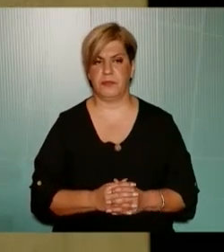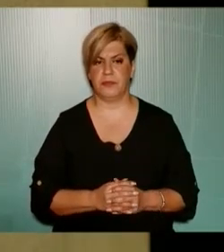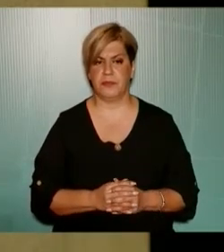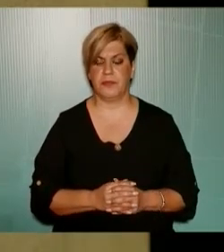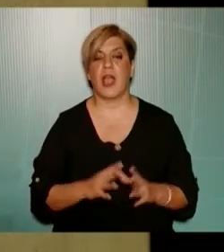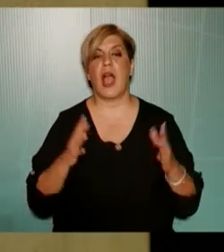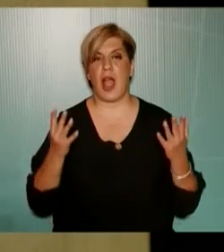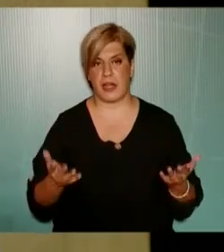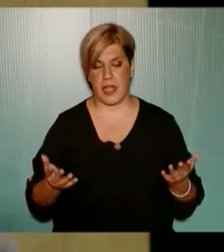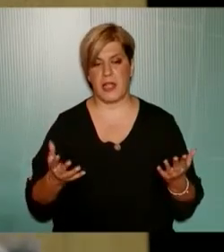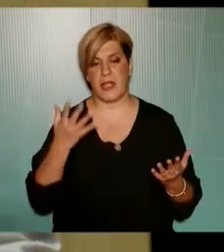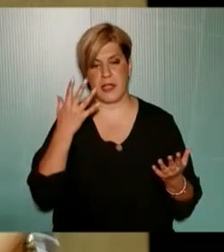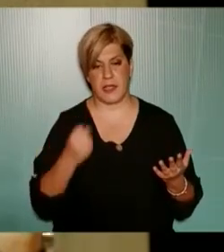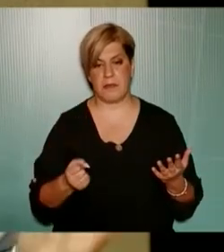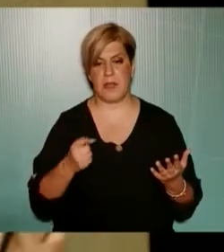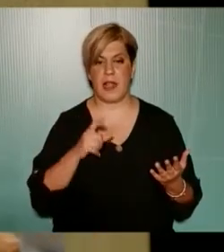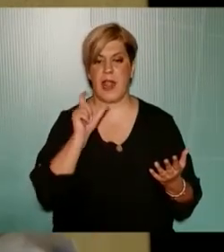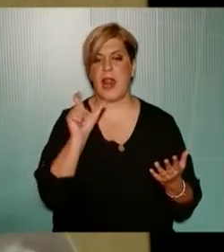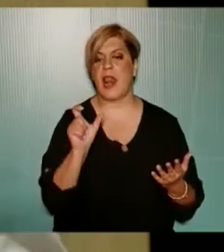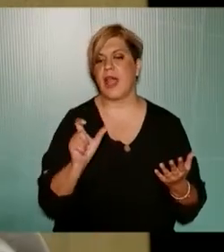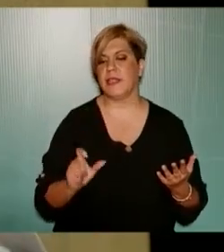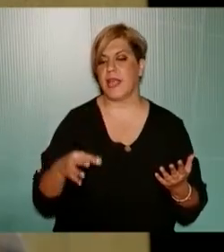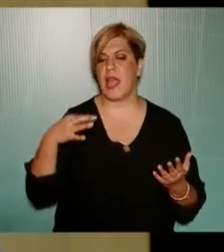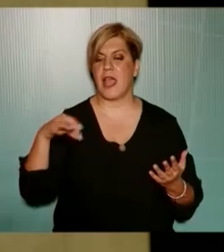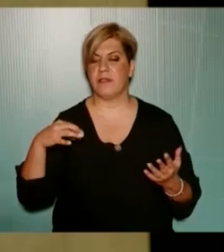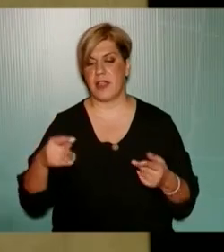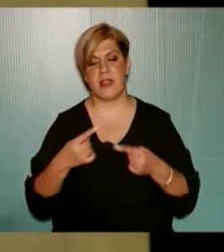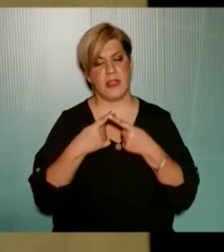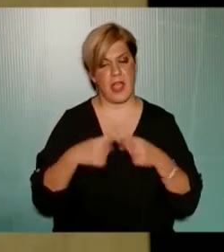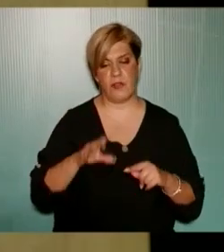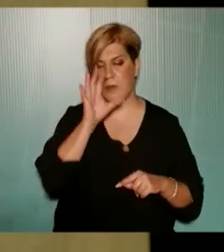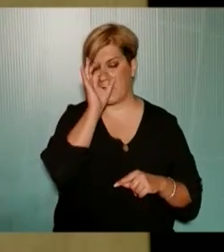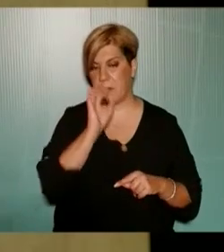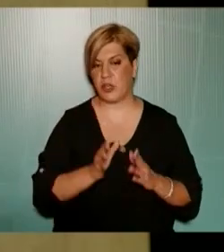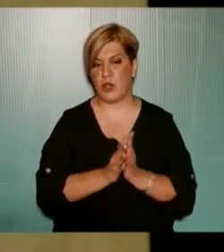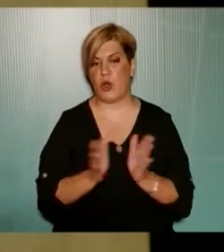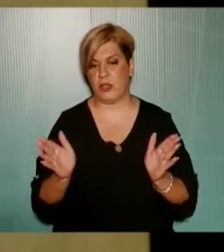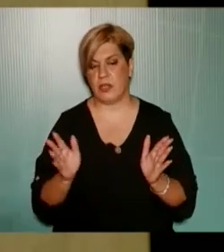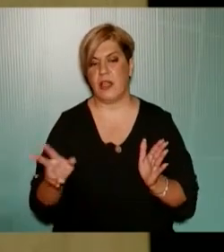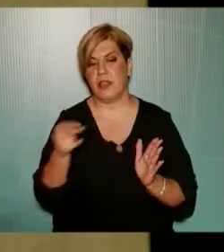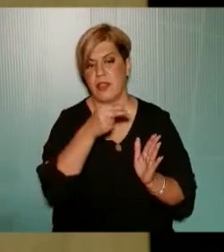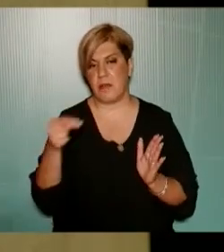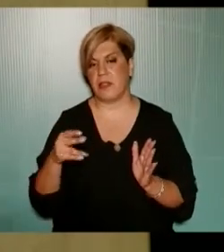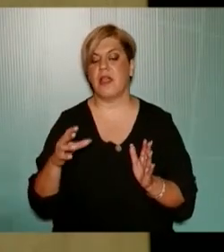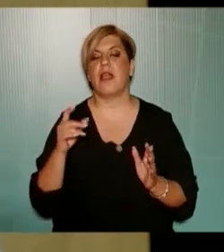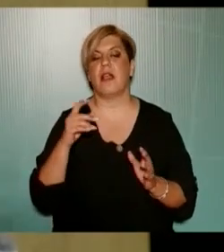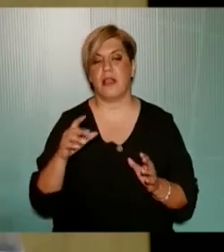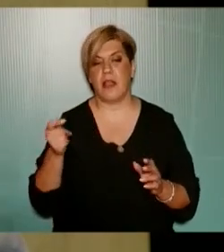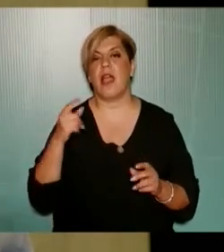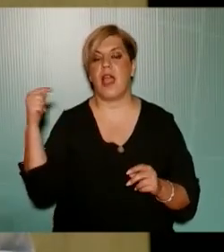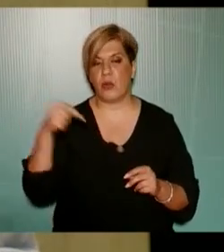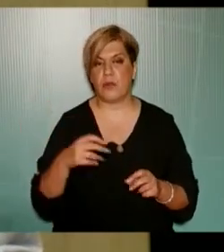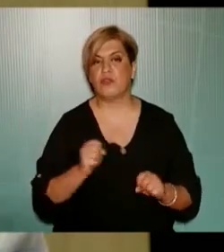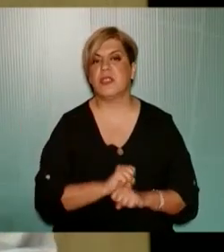Άρα λοιπόν υπάρχει μια λεκτική ευαισθησία αλλά υπάρχει μια διαφορετική πραγματικότητα και τα θέματα έρχονται αφού σκάσουν